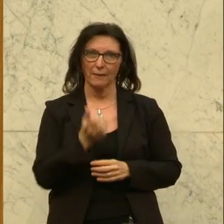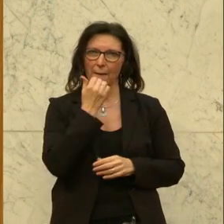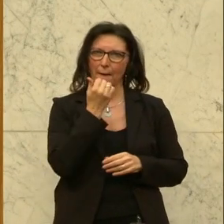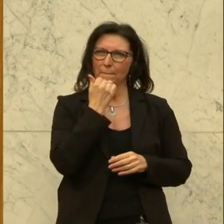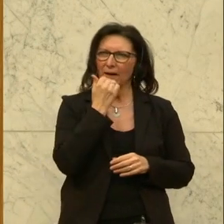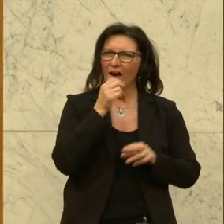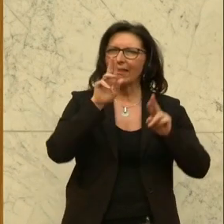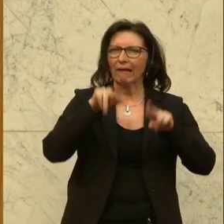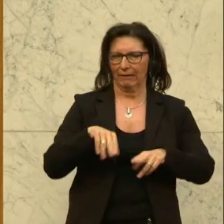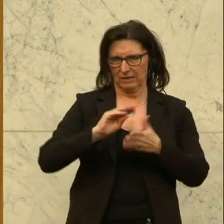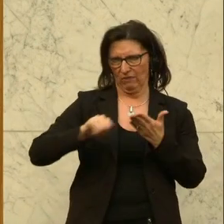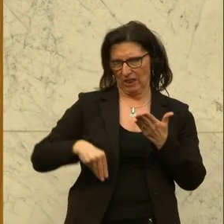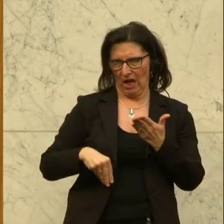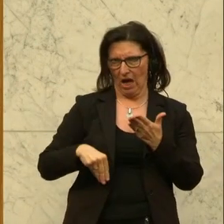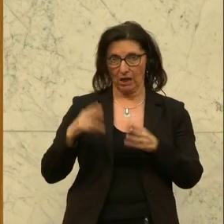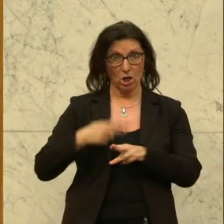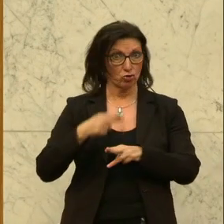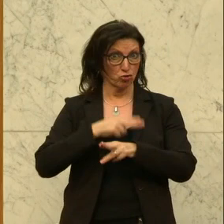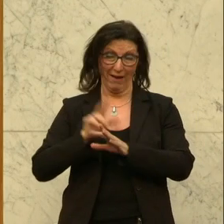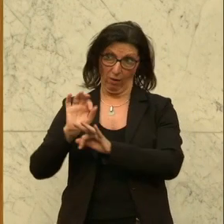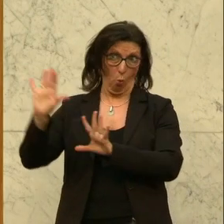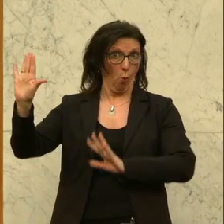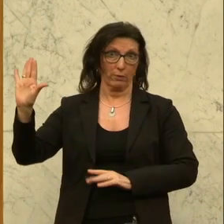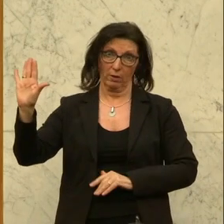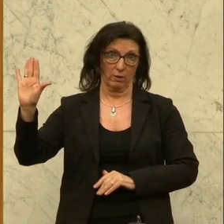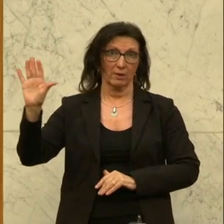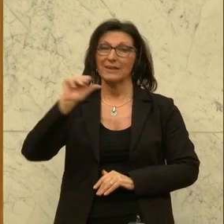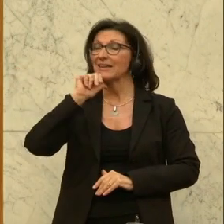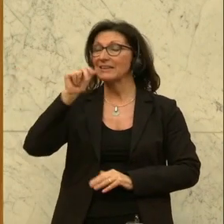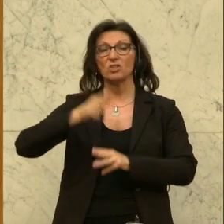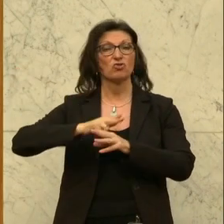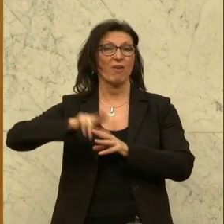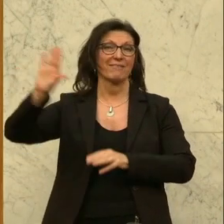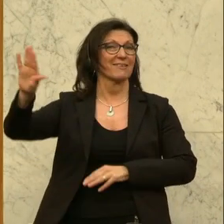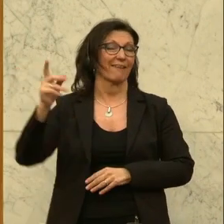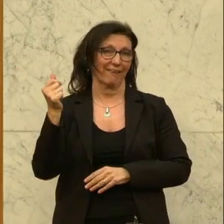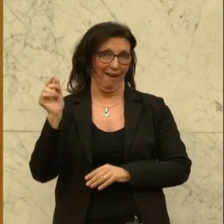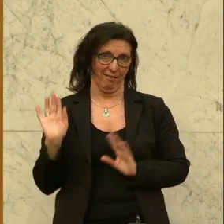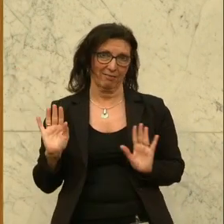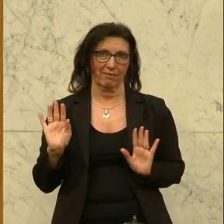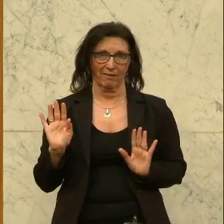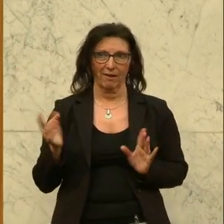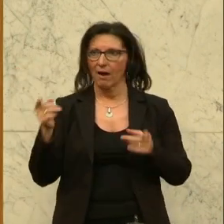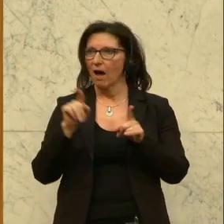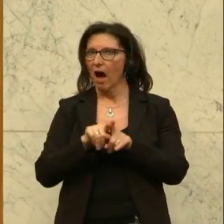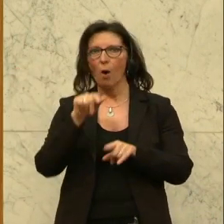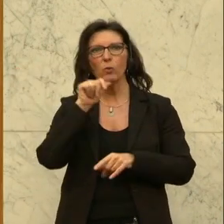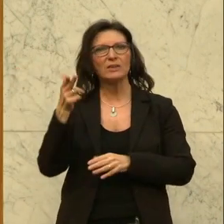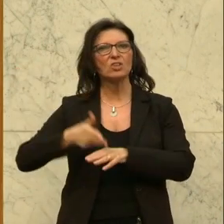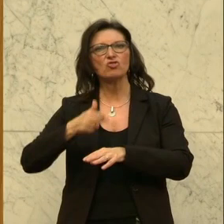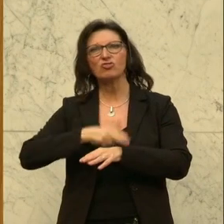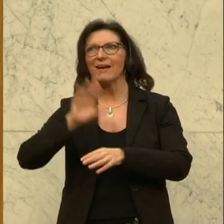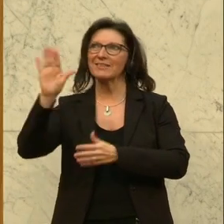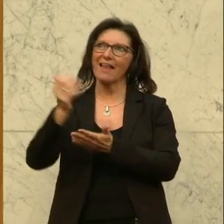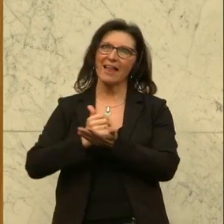Vertrag, hier ist der Staat außen vor. Es ist kein staatliches Geld, das in die Hand genommen wird und es sind keine staatlichen Einnahmen, um die es